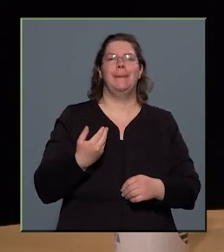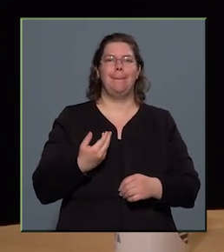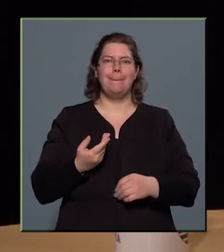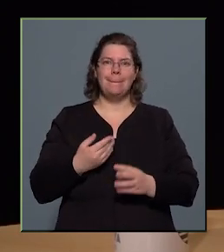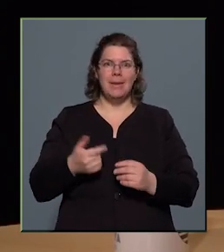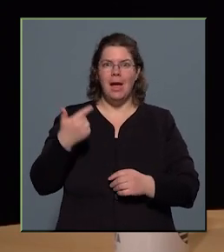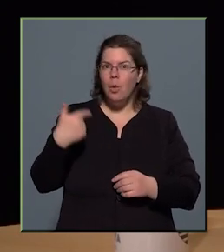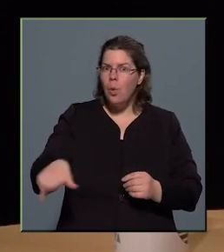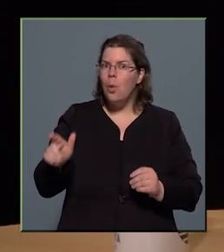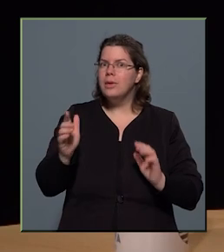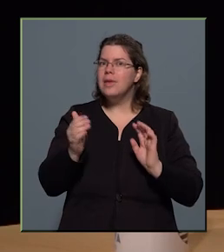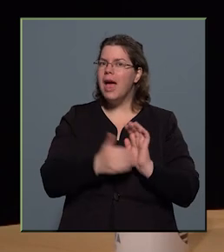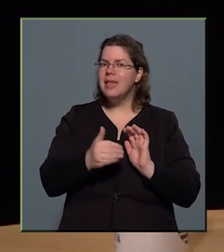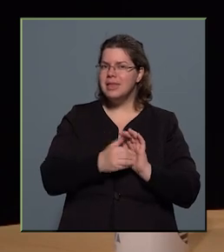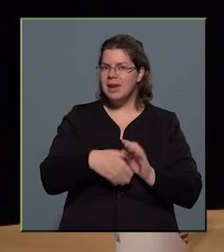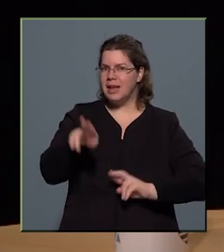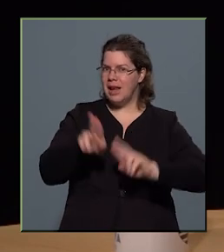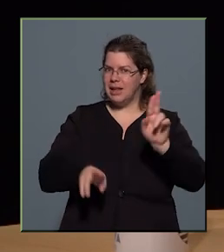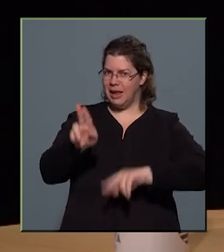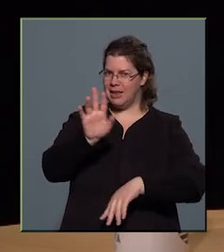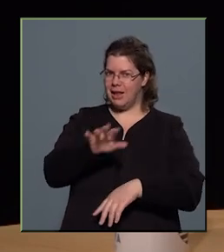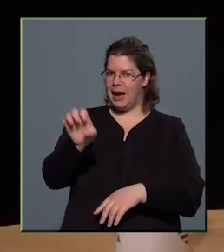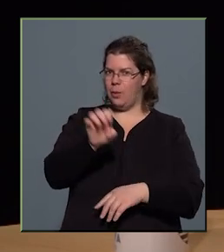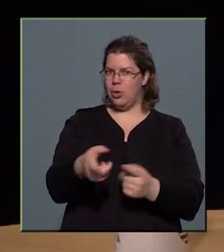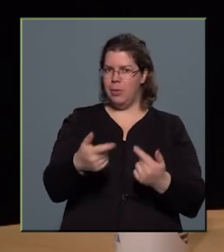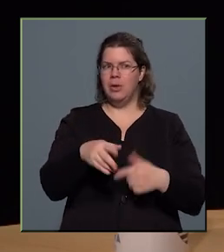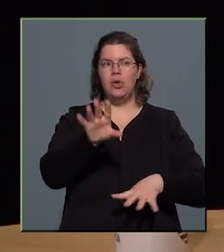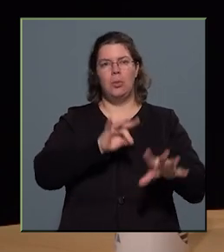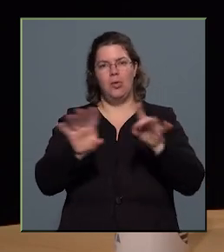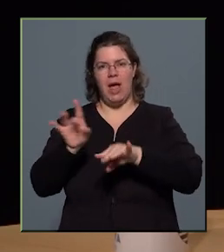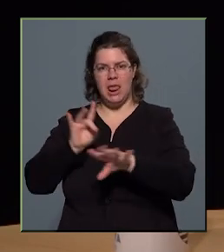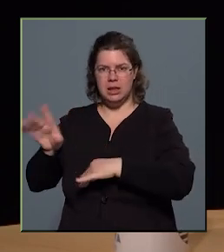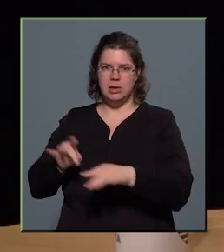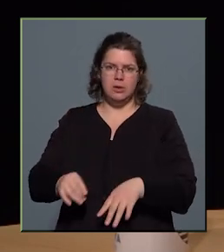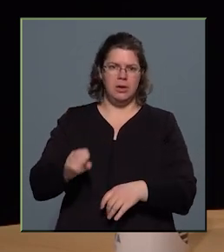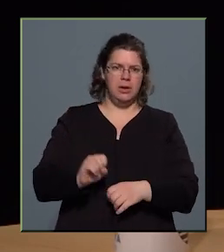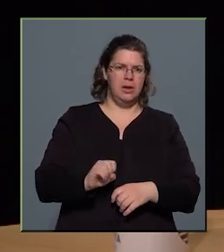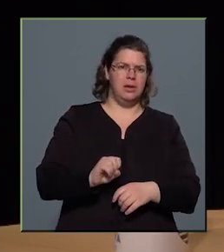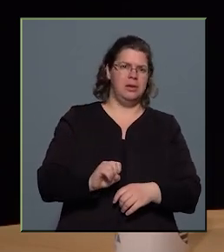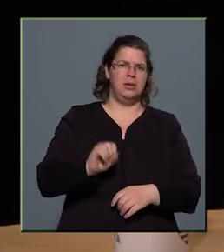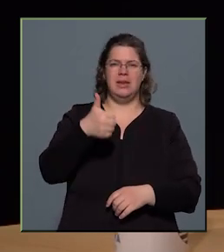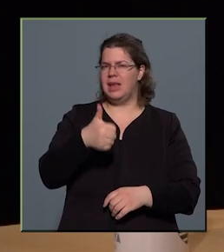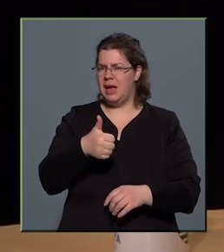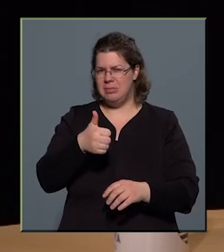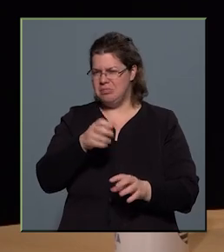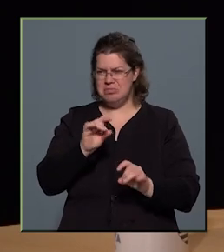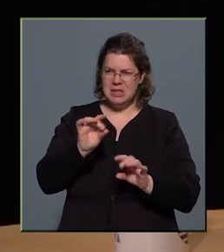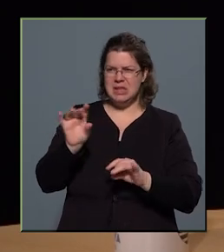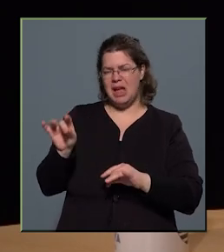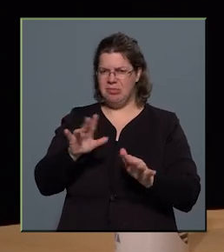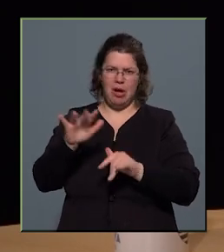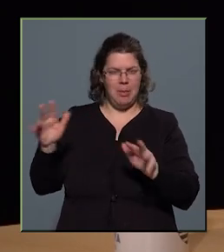ezeren jelentkeztek rá Európából, és abból választottak ki 11 néhányat, néhányat